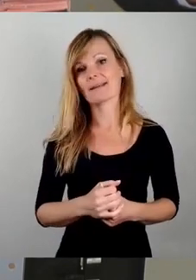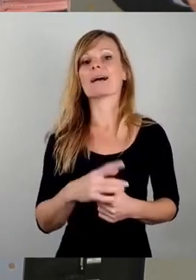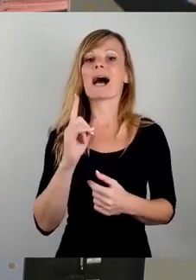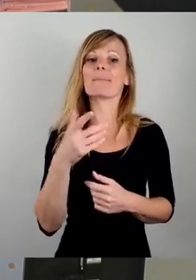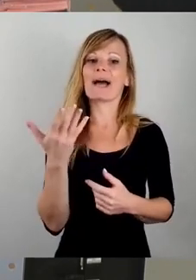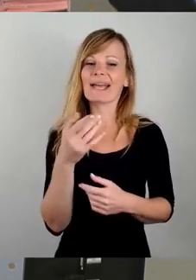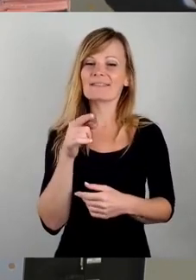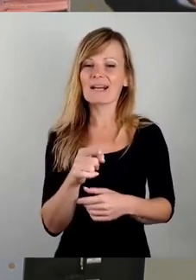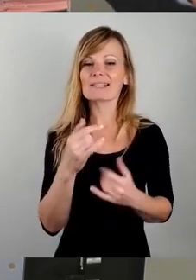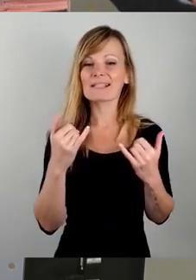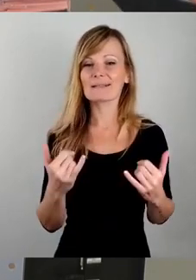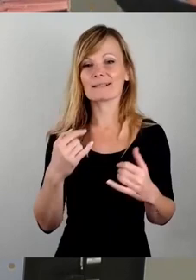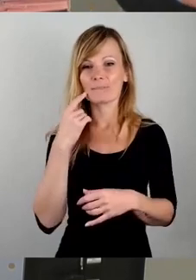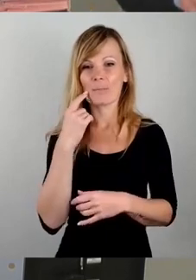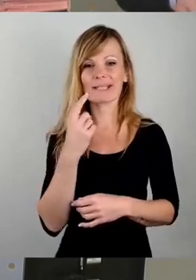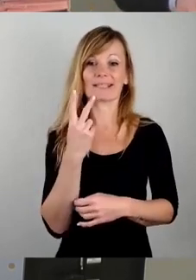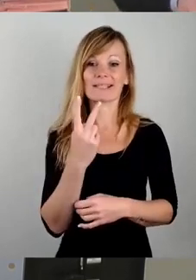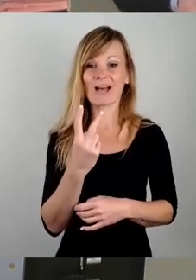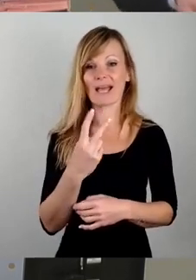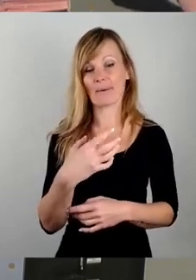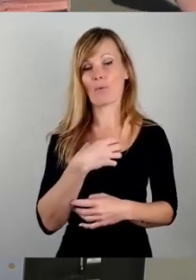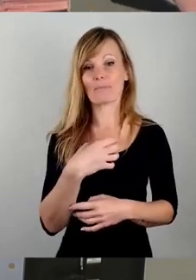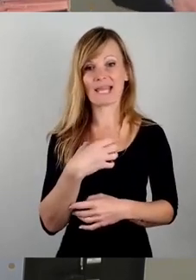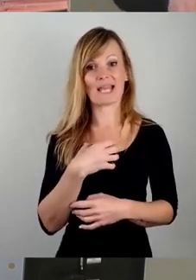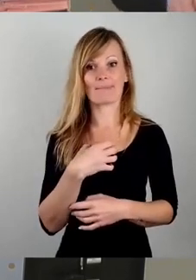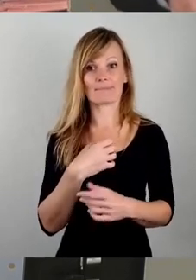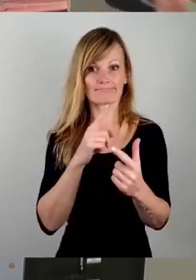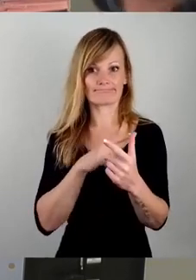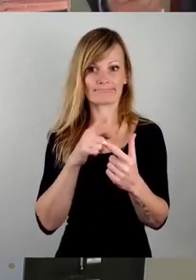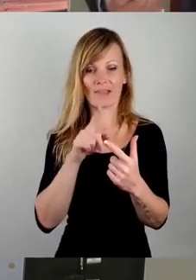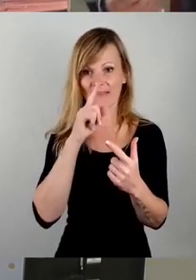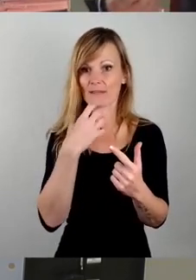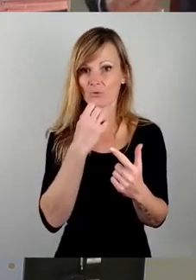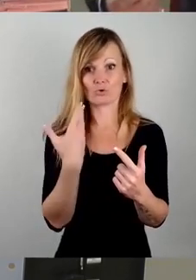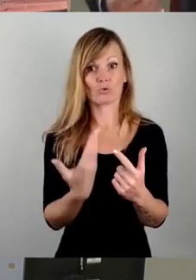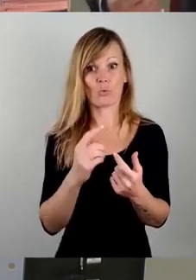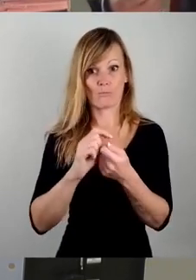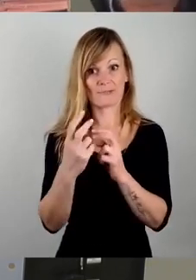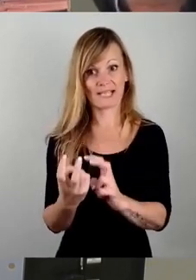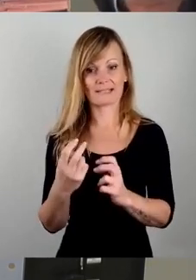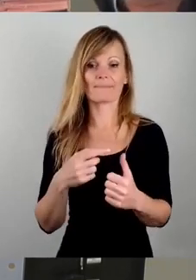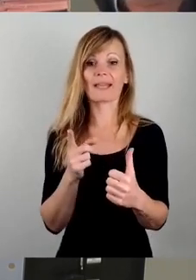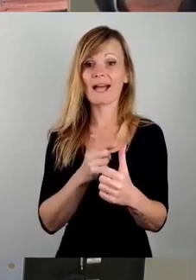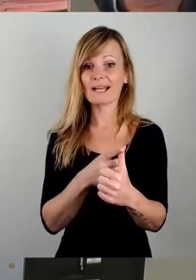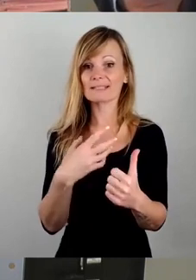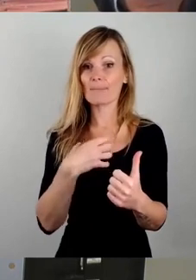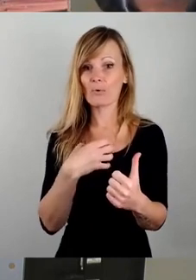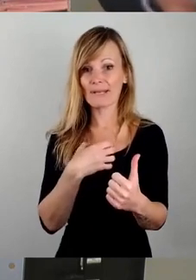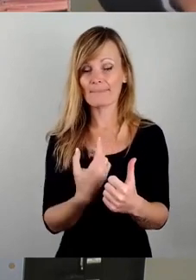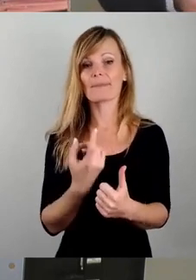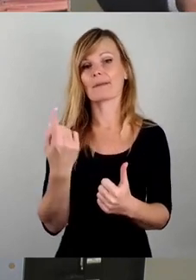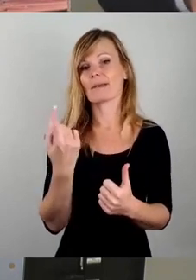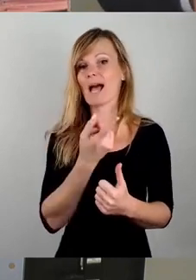zwei größere Probleme hat, wenn man so etwas machen will. Das eine ist, und alle die, die in der Anhörung